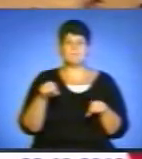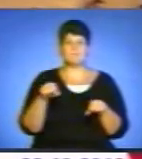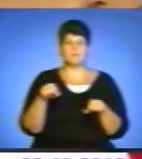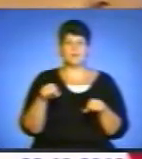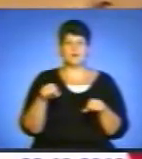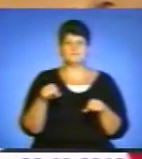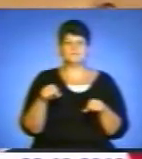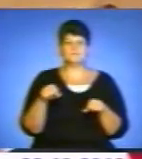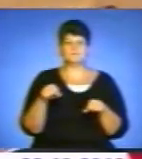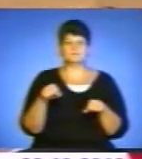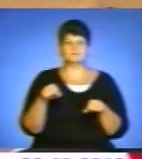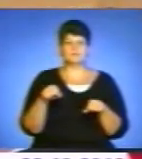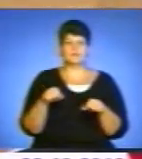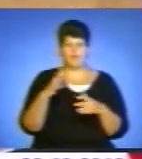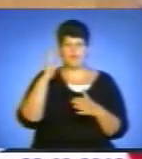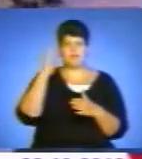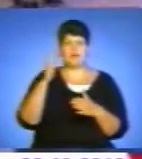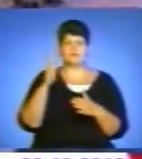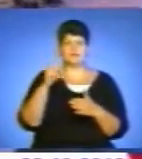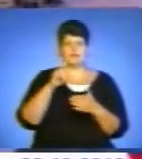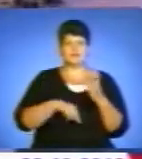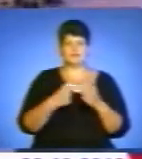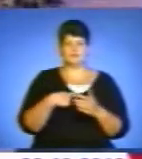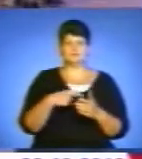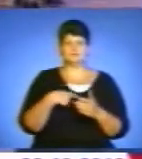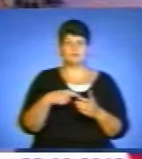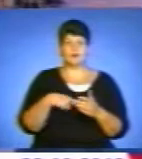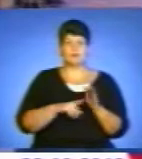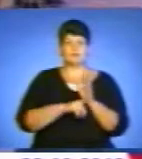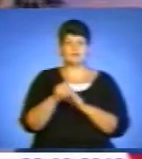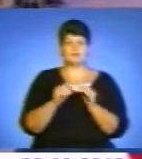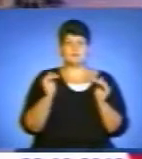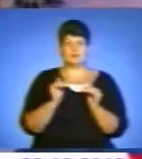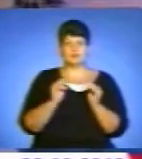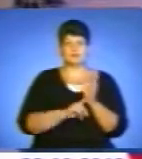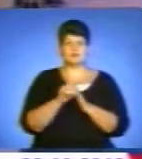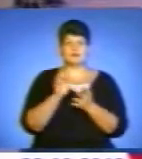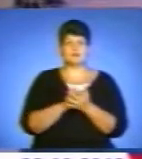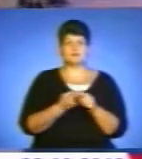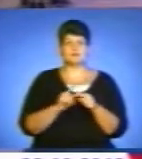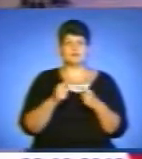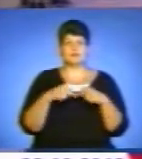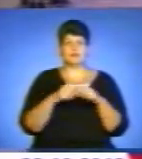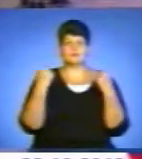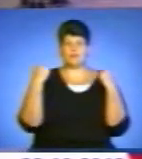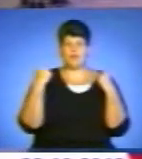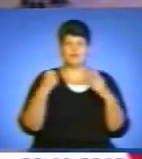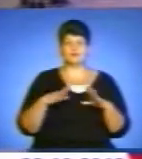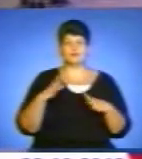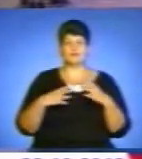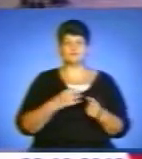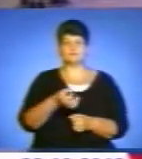Якщо ти в собі не впевнений, ти проіграєш сам собі. Я ще з малку почав займатися саме цим видом спорту. знаю, це перше тренування дуже